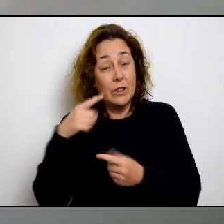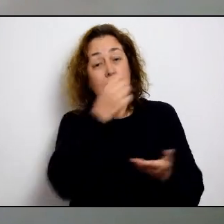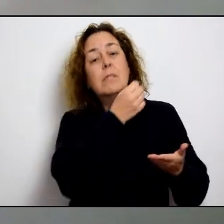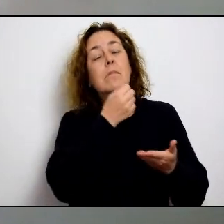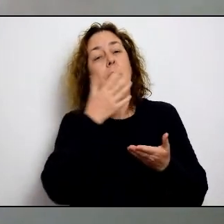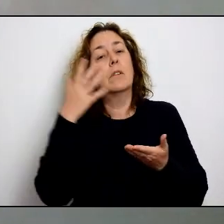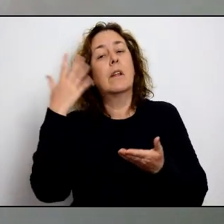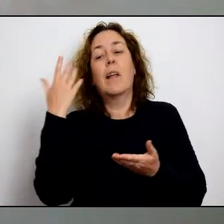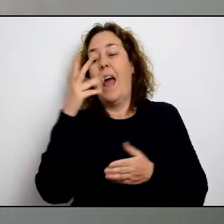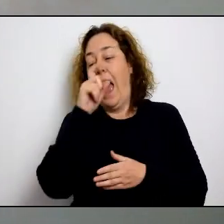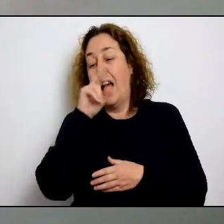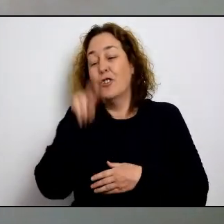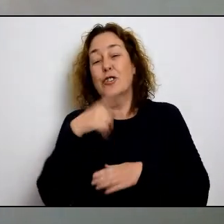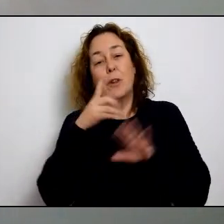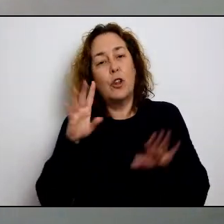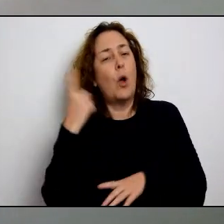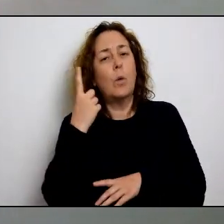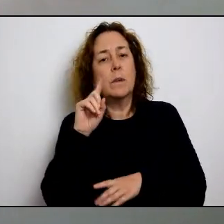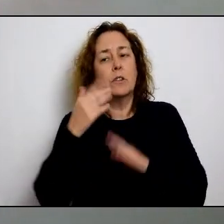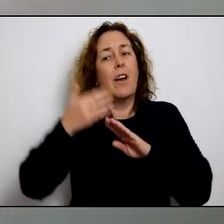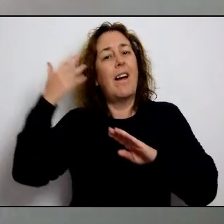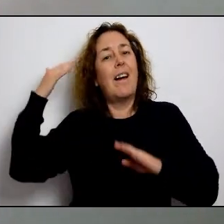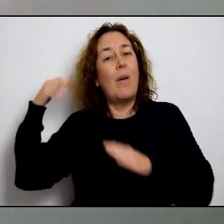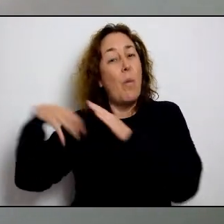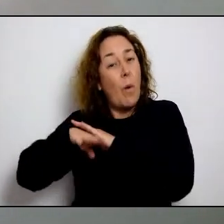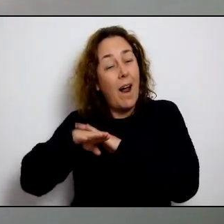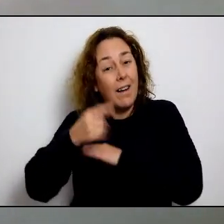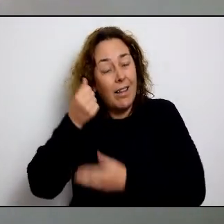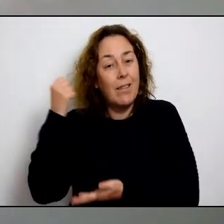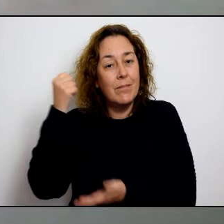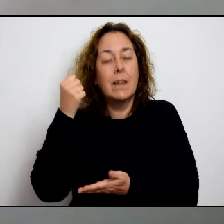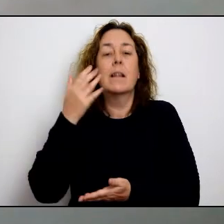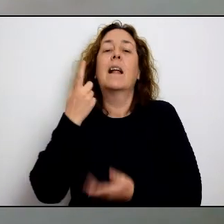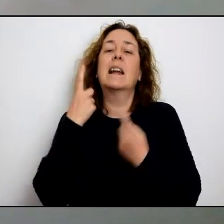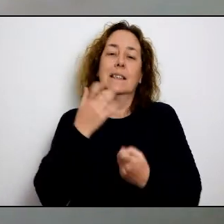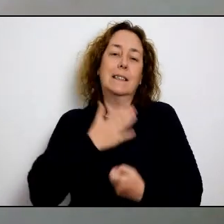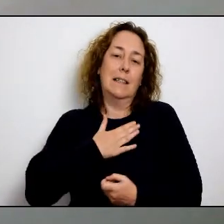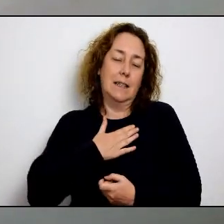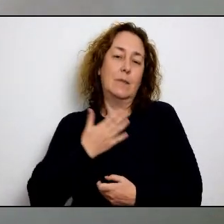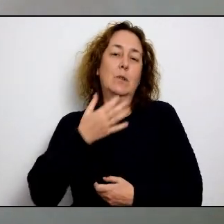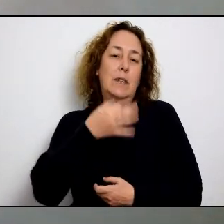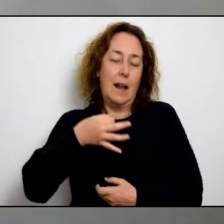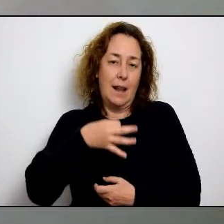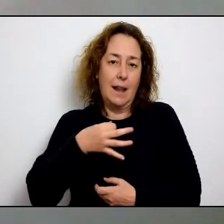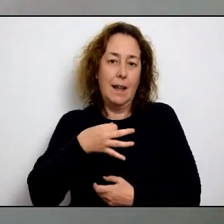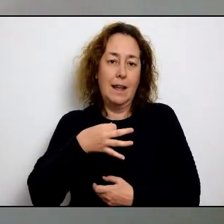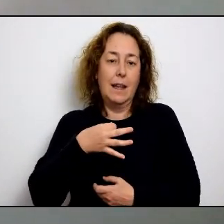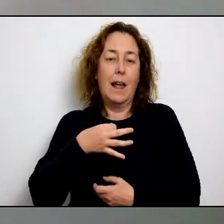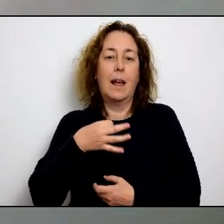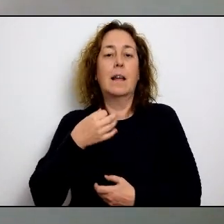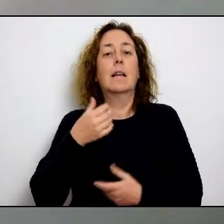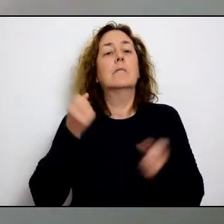'ns pugui deixar destinar la totalitat dels romanents que tenim acumulats no només des del 2019 sinó la totalitat d'anys enrere